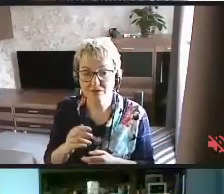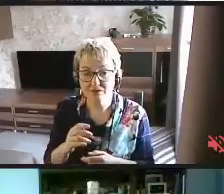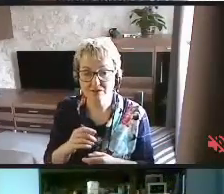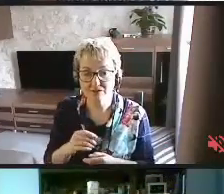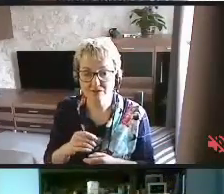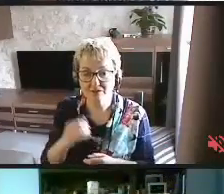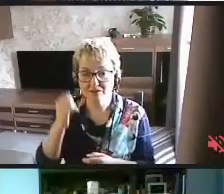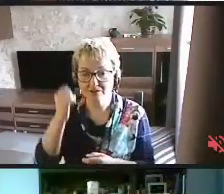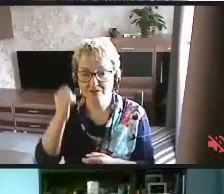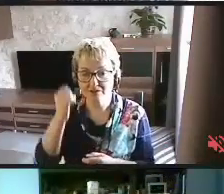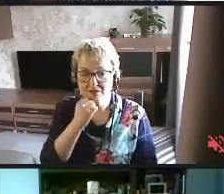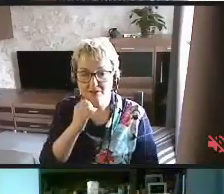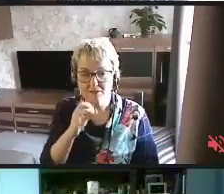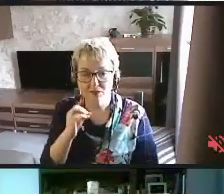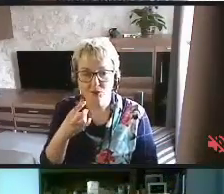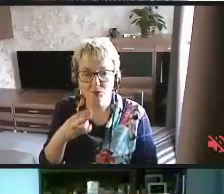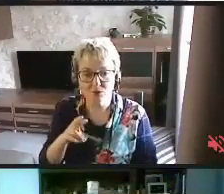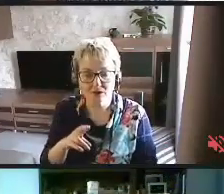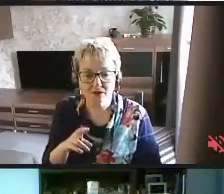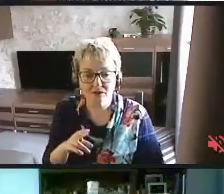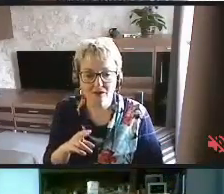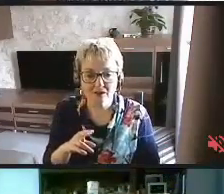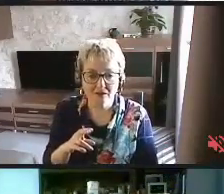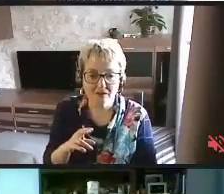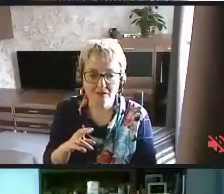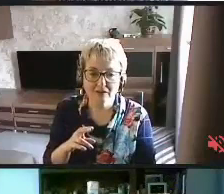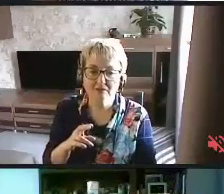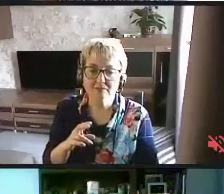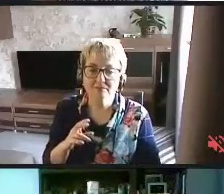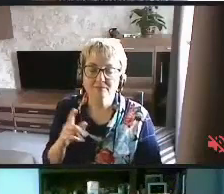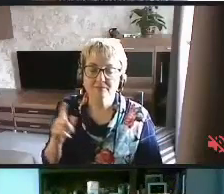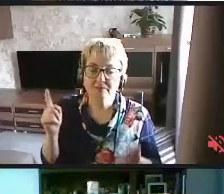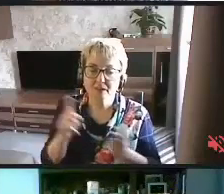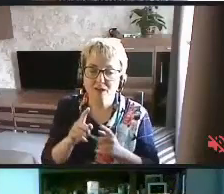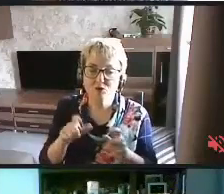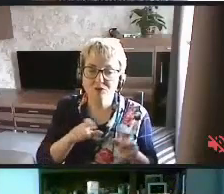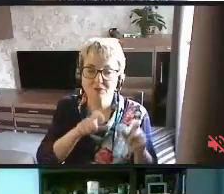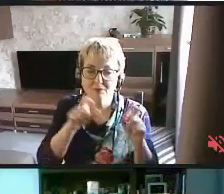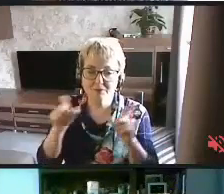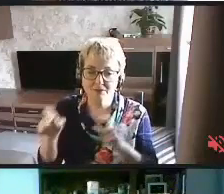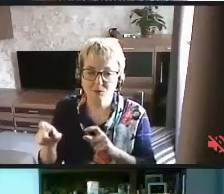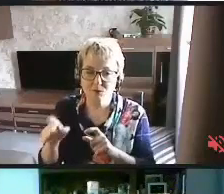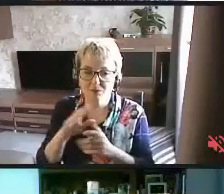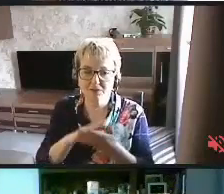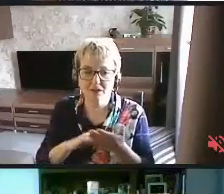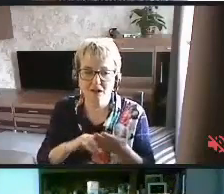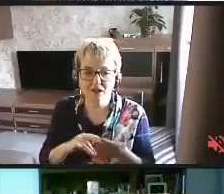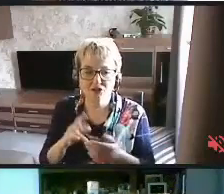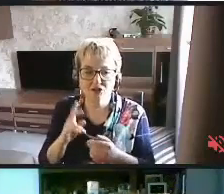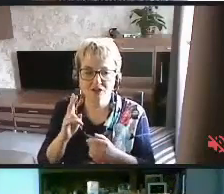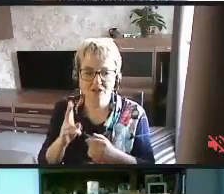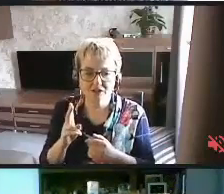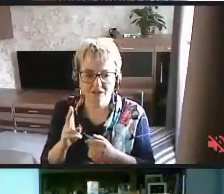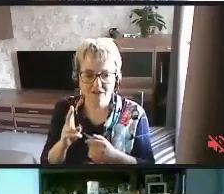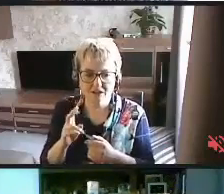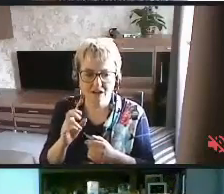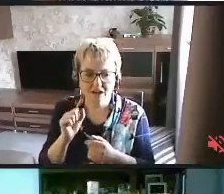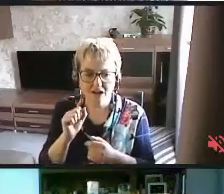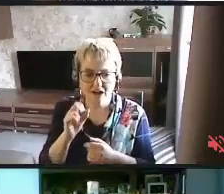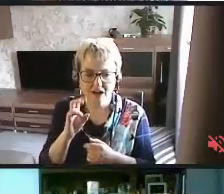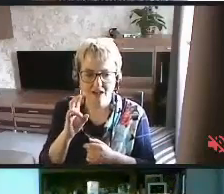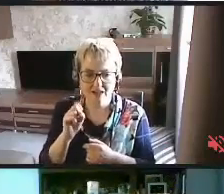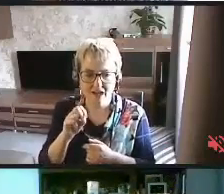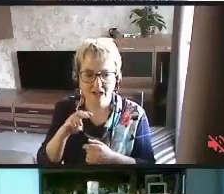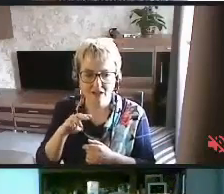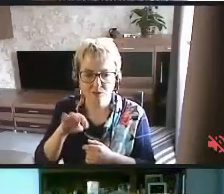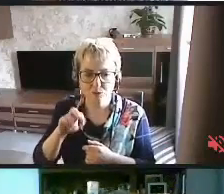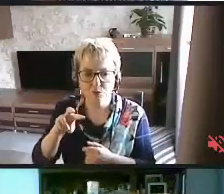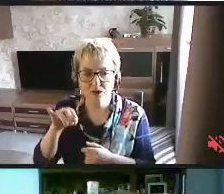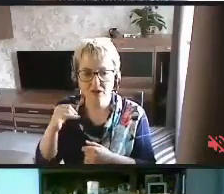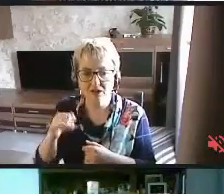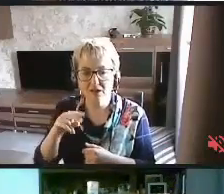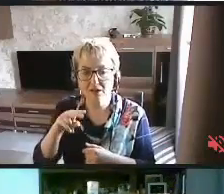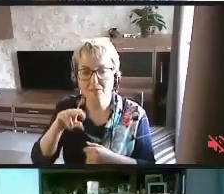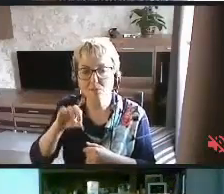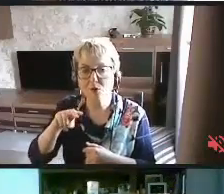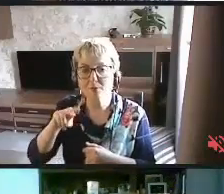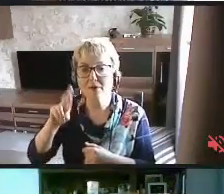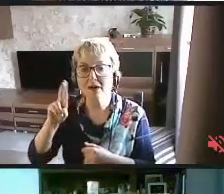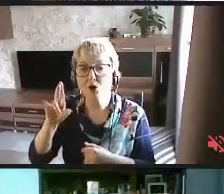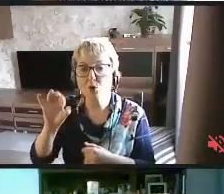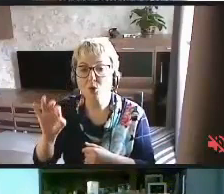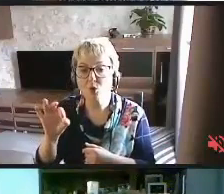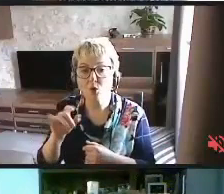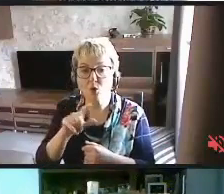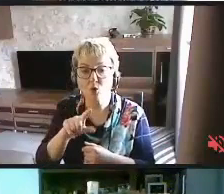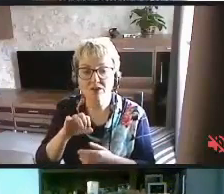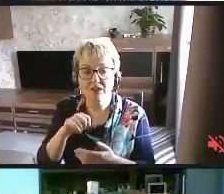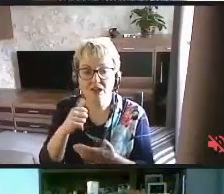Спасибо, Юль. Короче, переходим дальше к Анатолию Папко. Анатолий